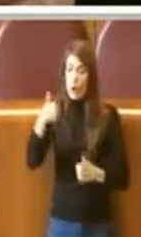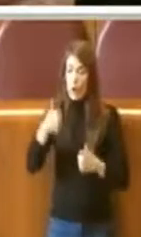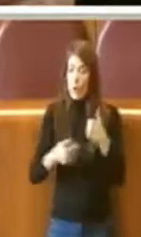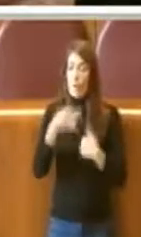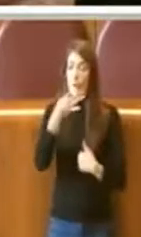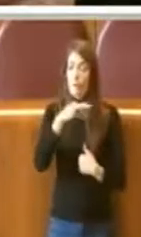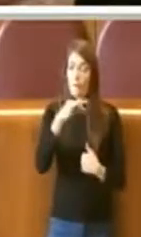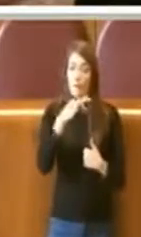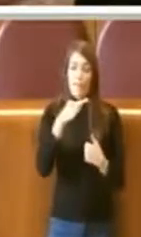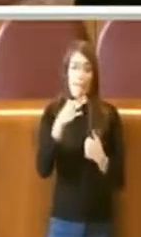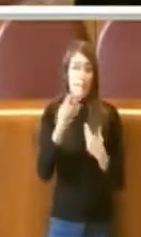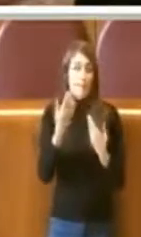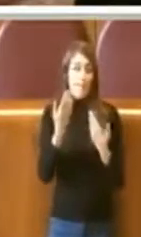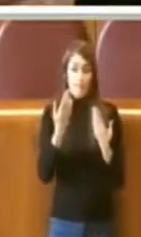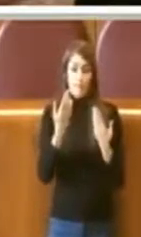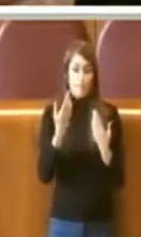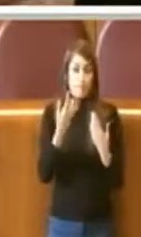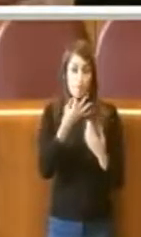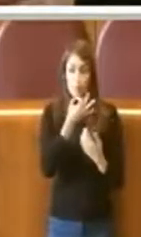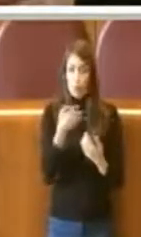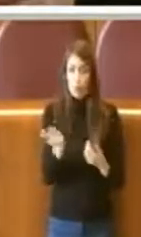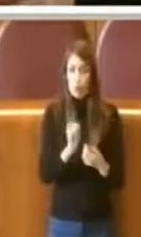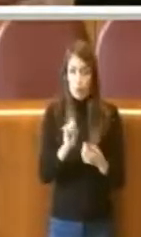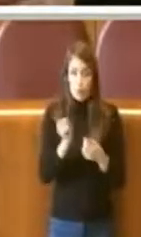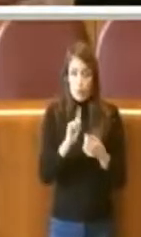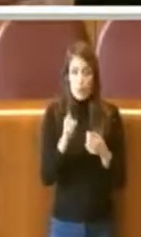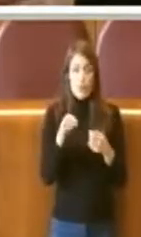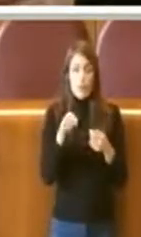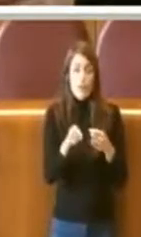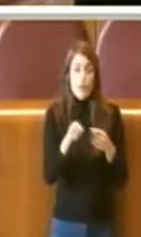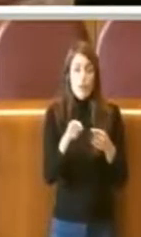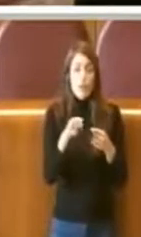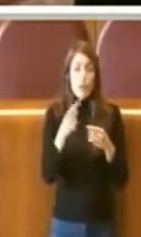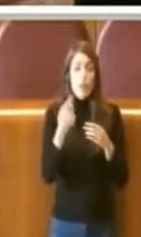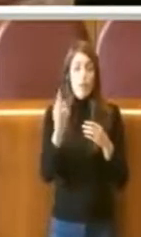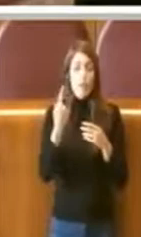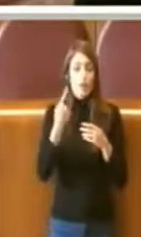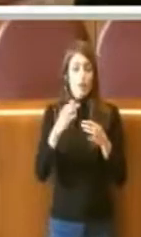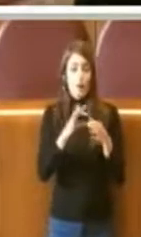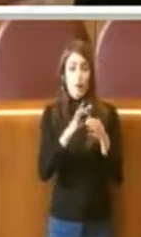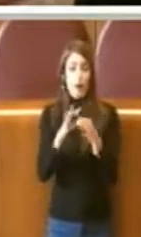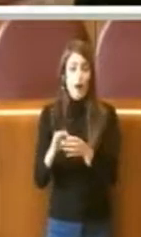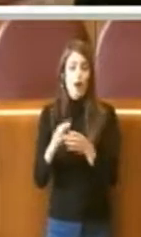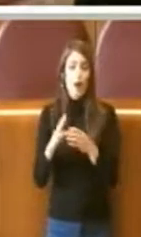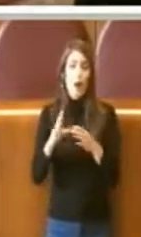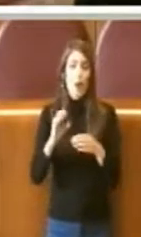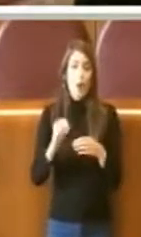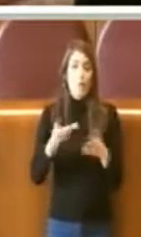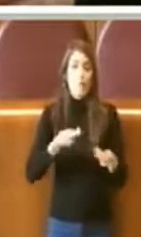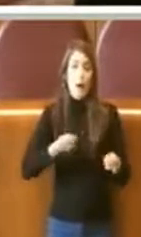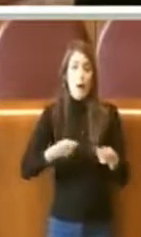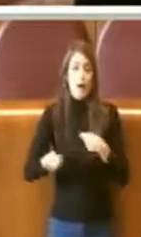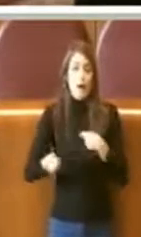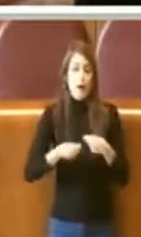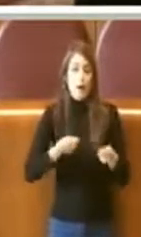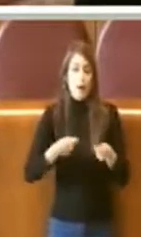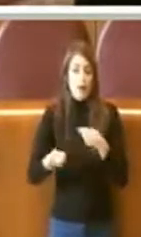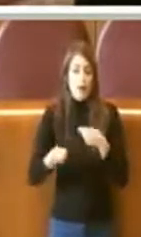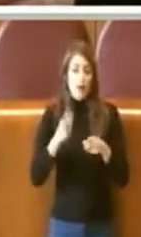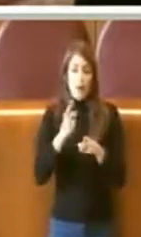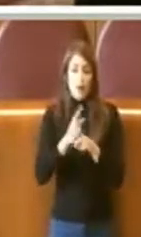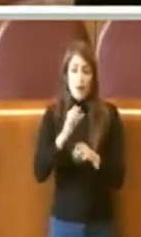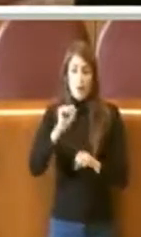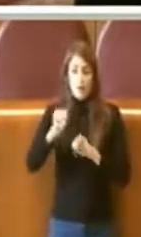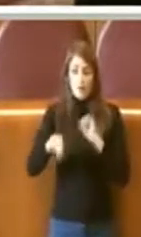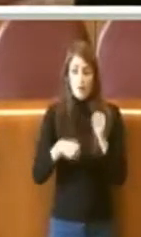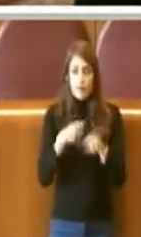spesso disattese dagli incentivi riconosciuti attraverso la pratica del co-marketing. Si agisca per la salvaguardia